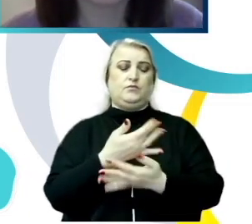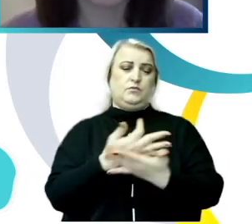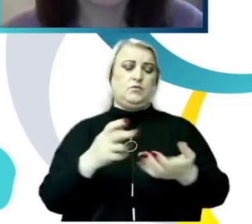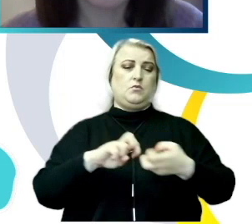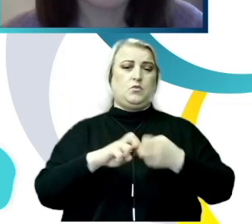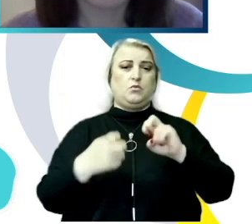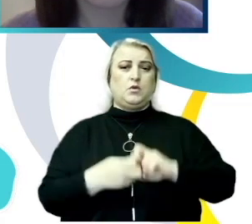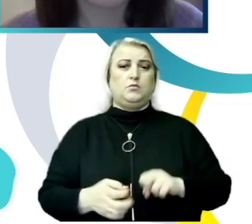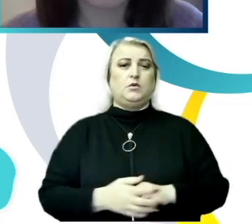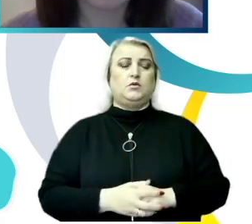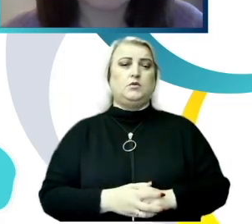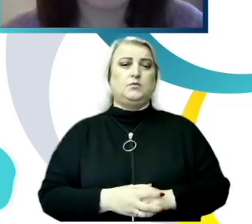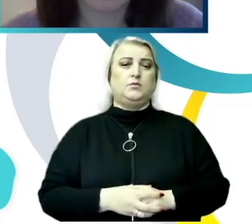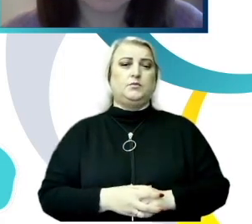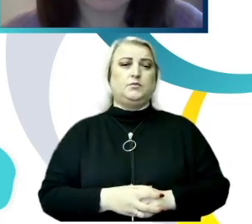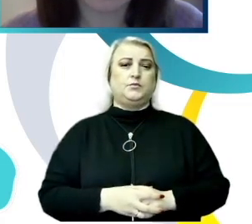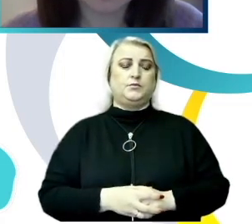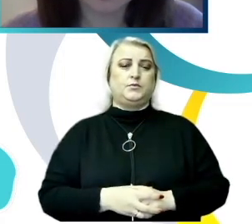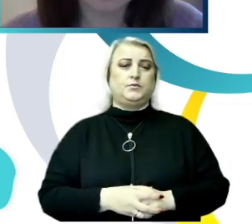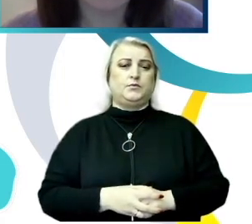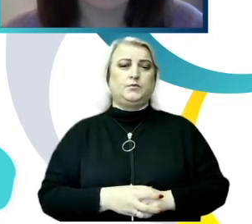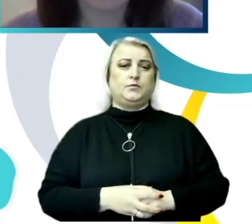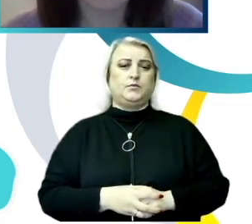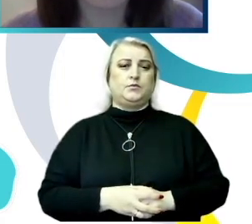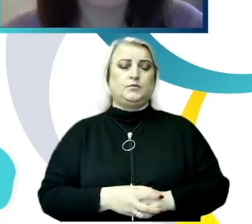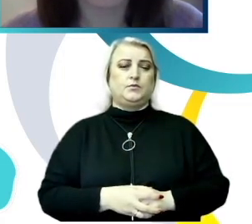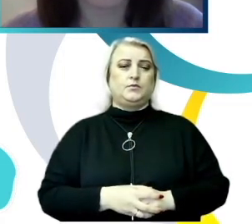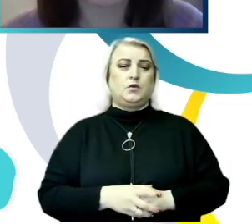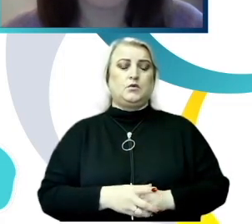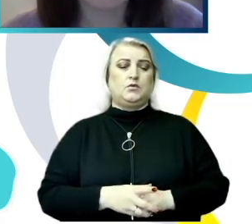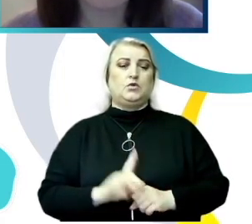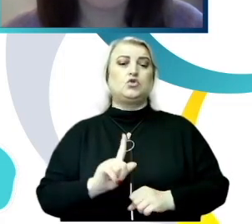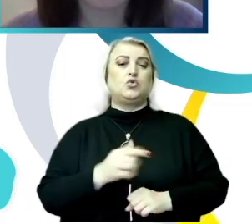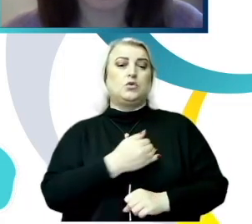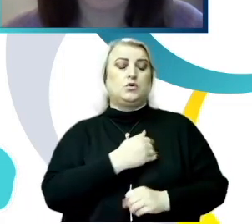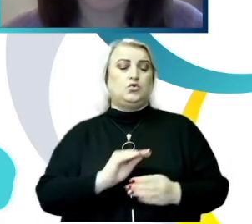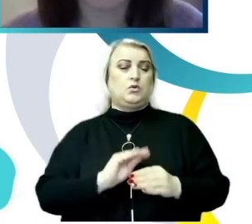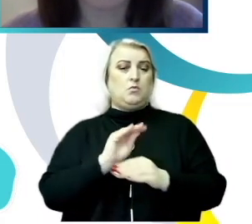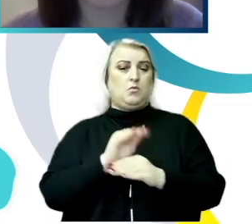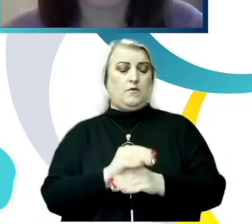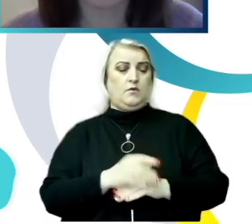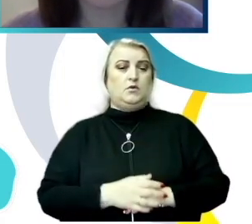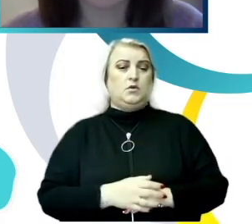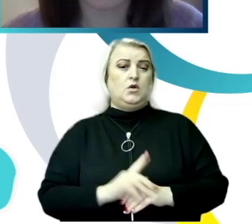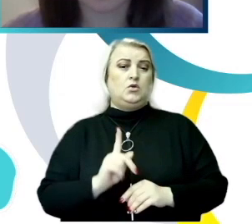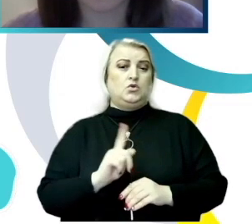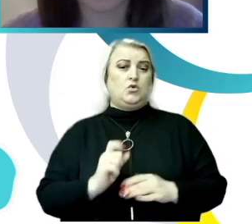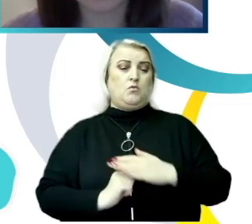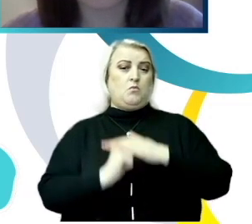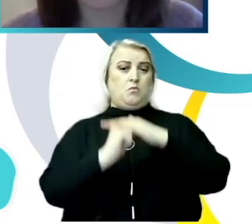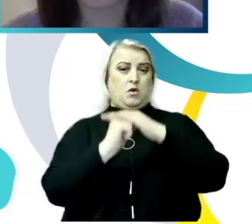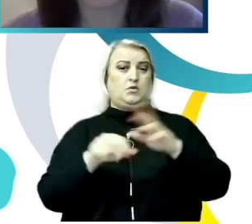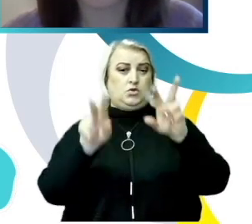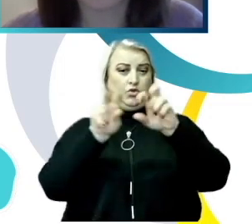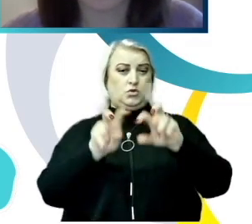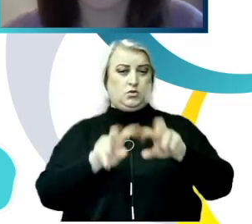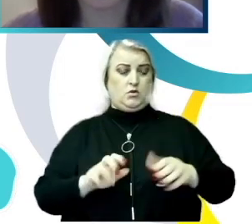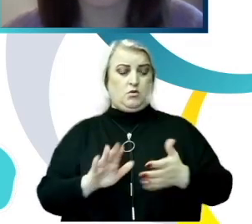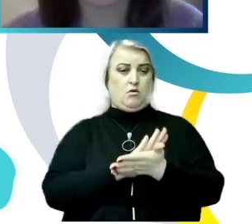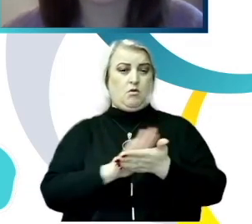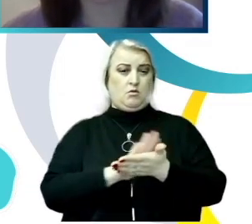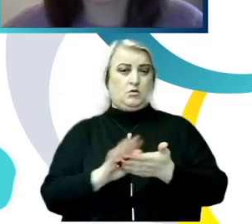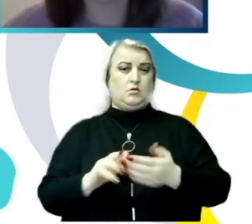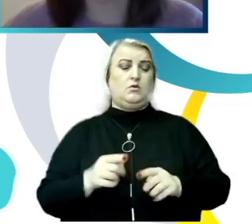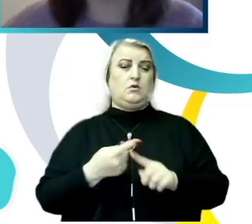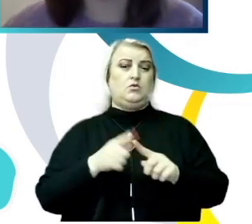Ceea ce trebuie să remarc aici este că în bază la cercetarea calitativă care a fost efectuată în bază la cadrele